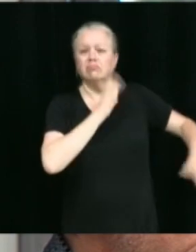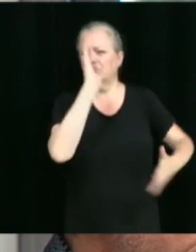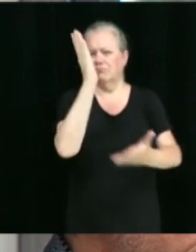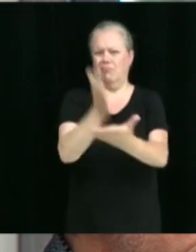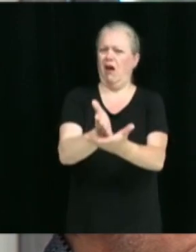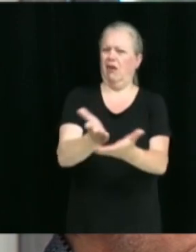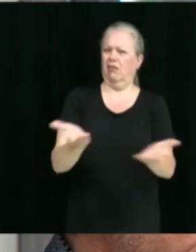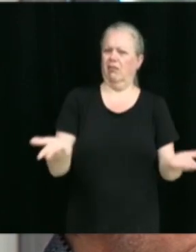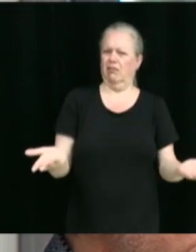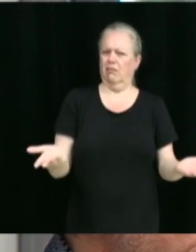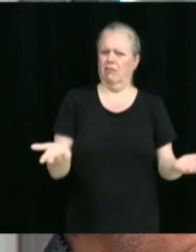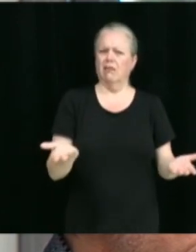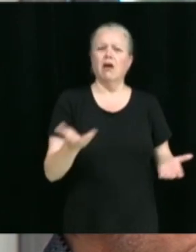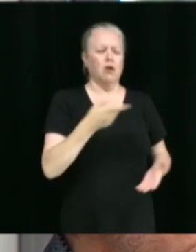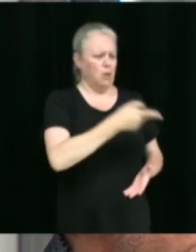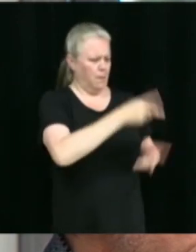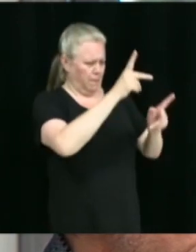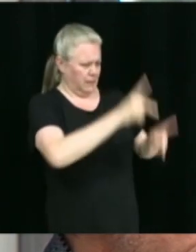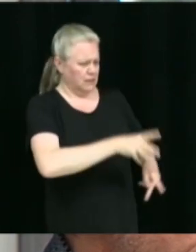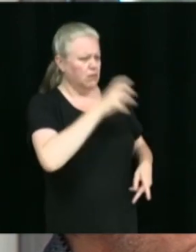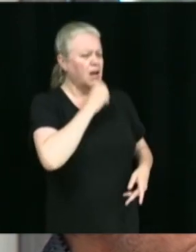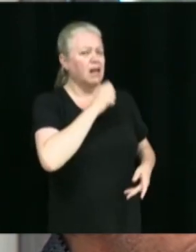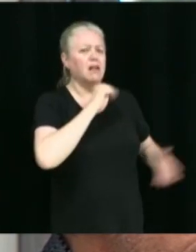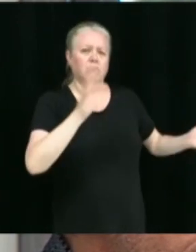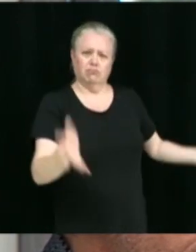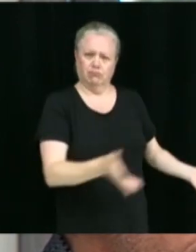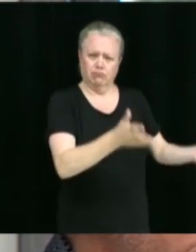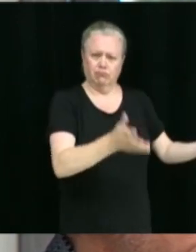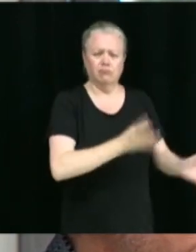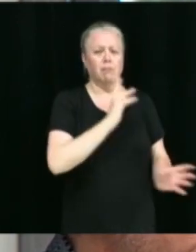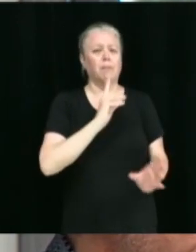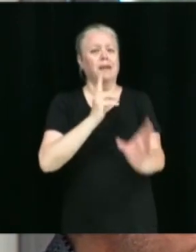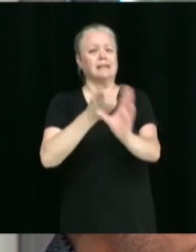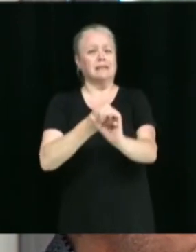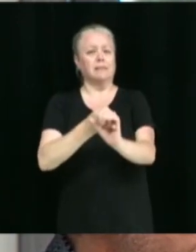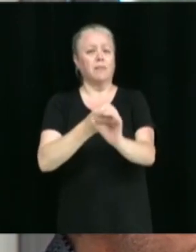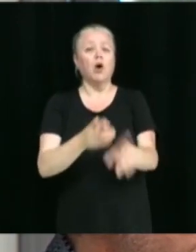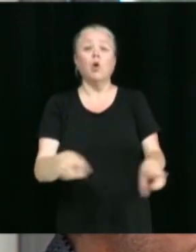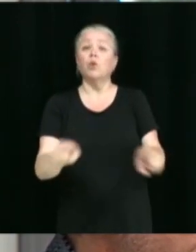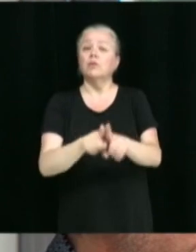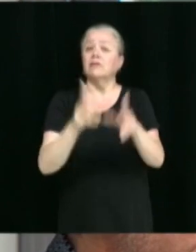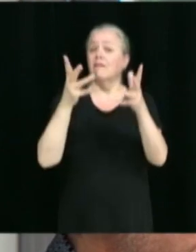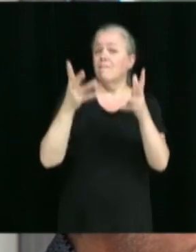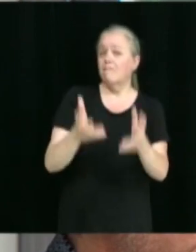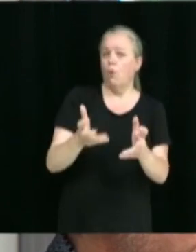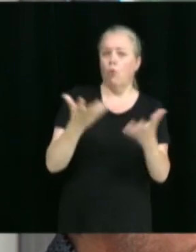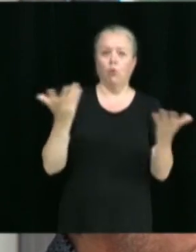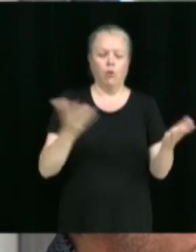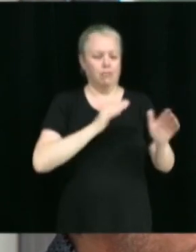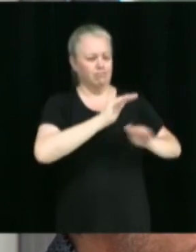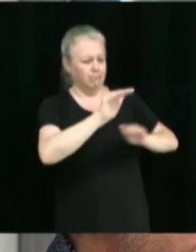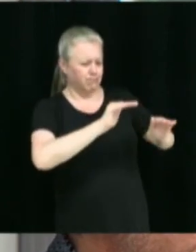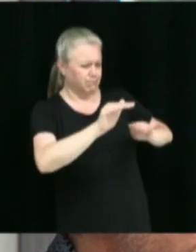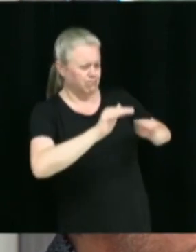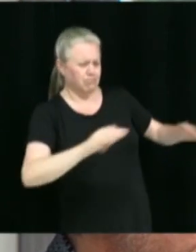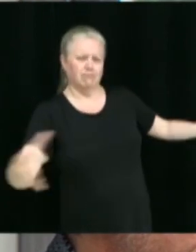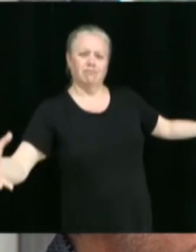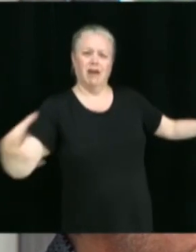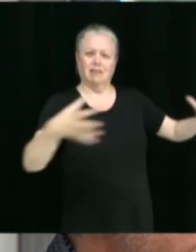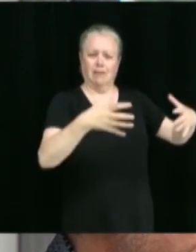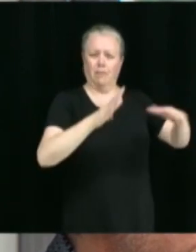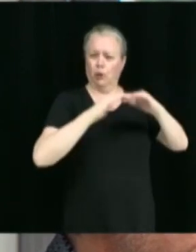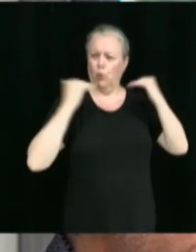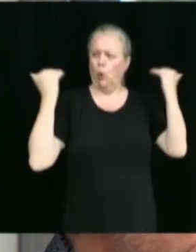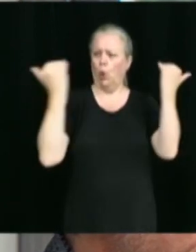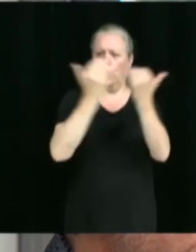des aînés et s'appuyer sur la concertation et la mobilisation de toute la communauté, entendu